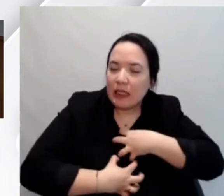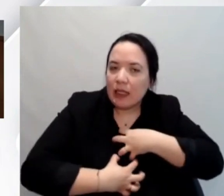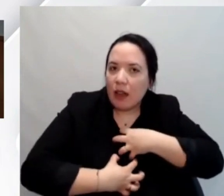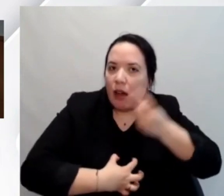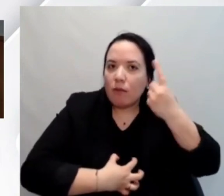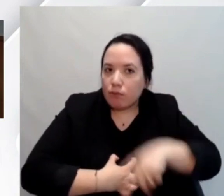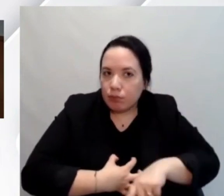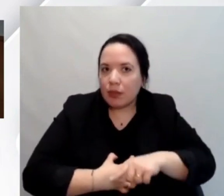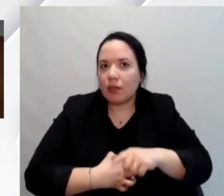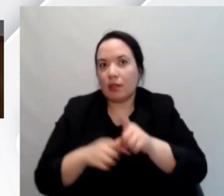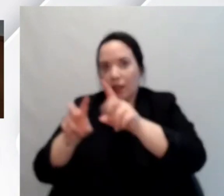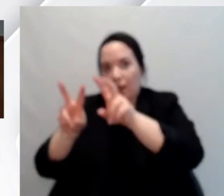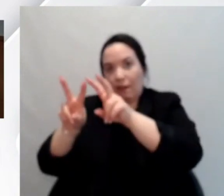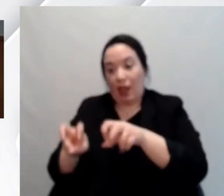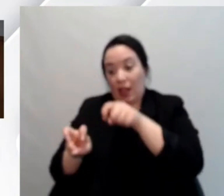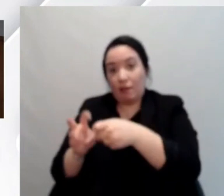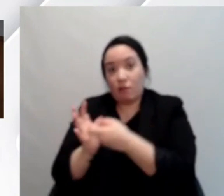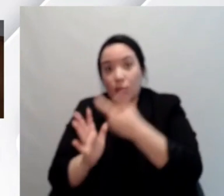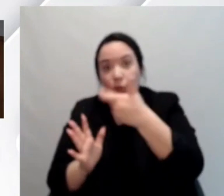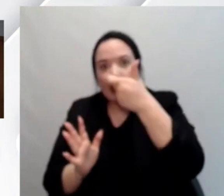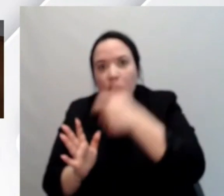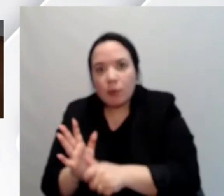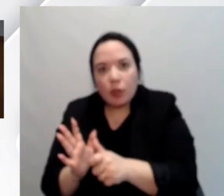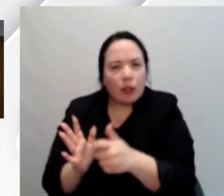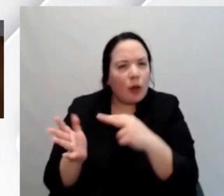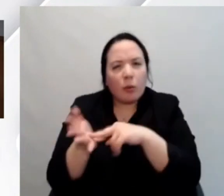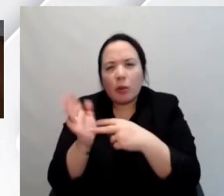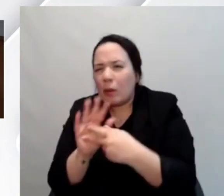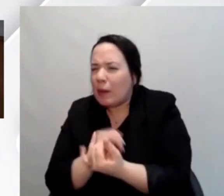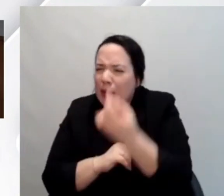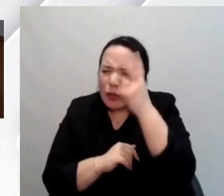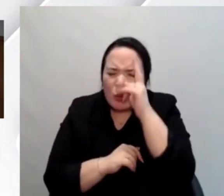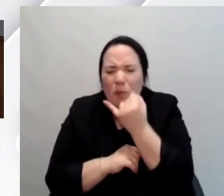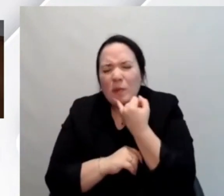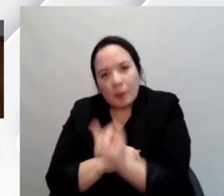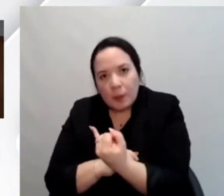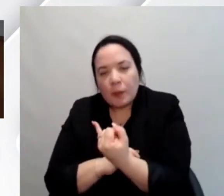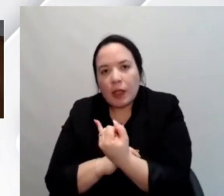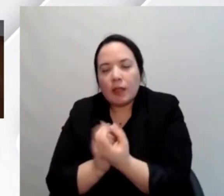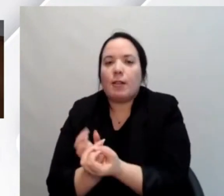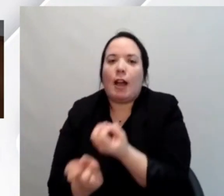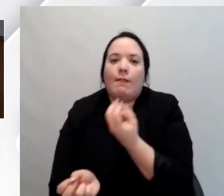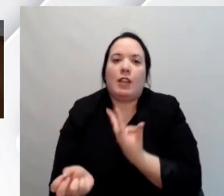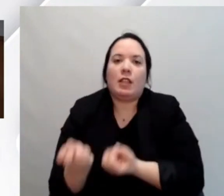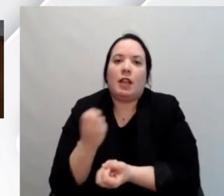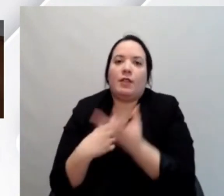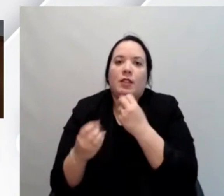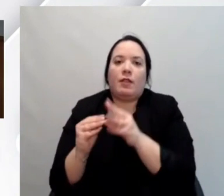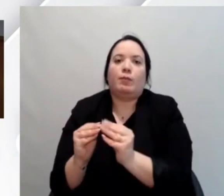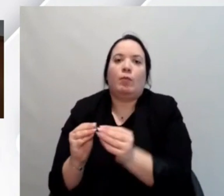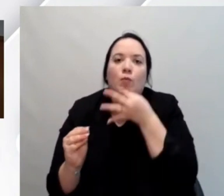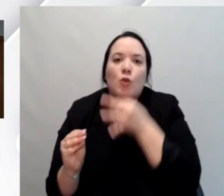e quindi naturalmente tutto questo come dire per dire che